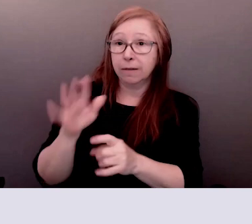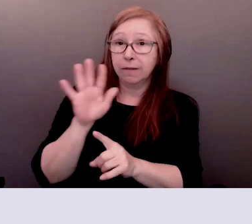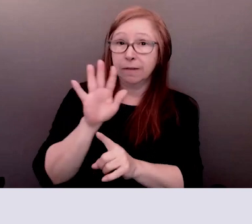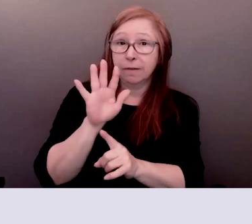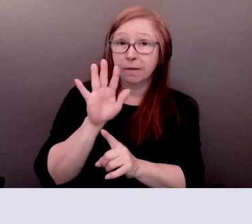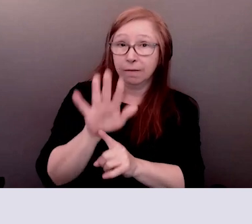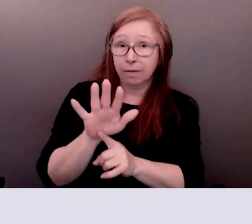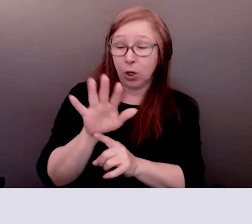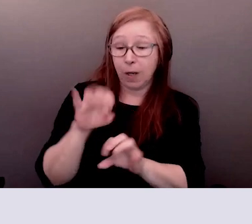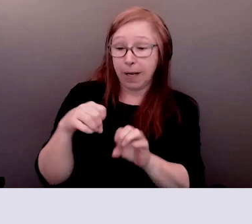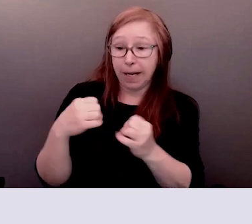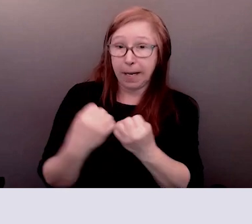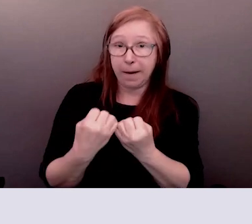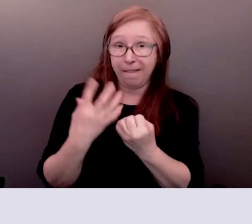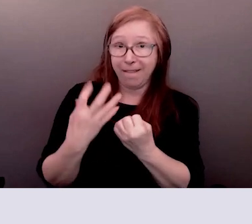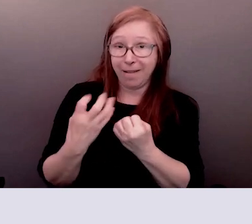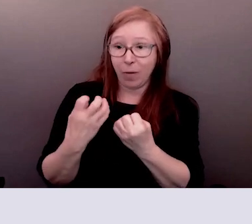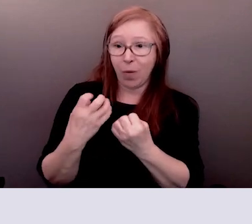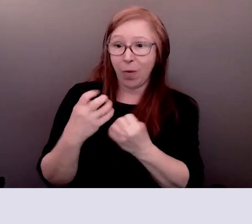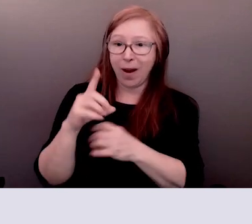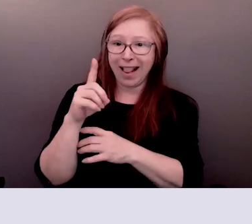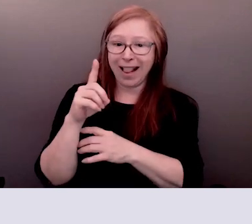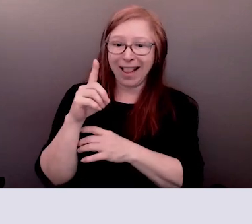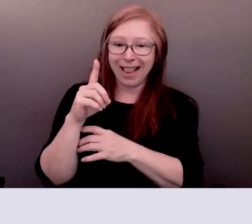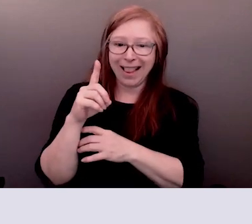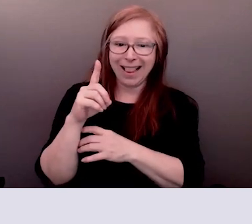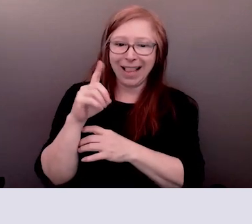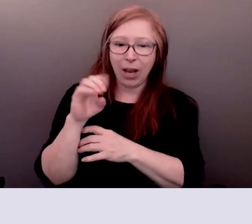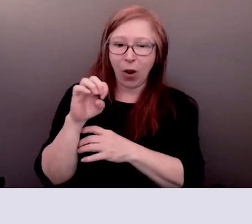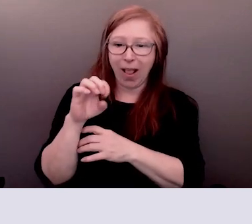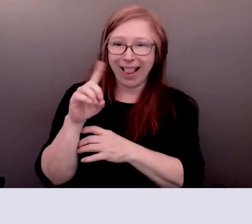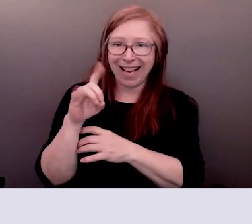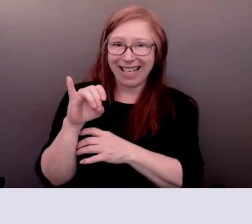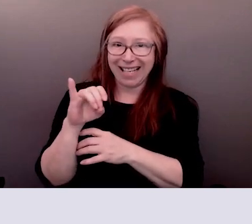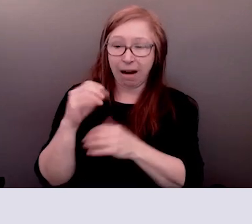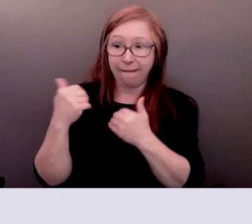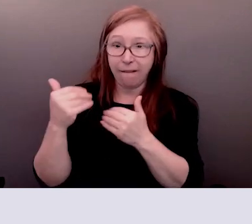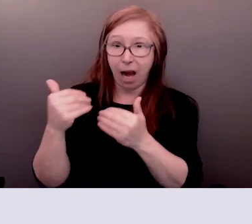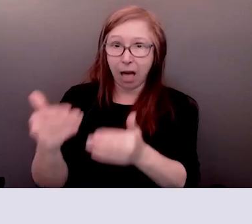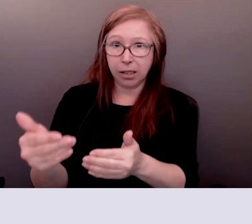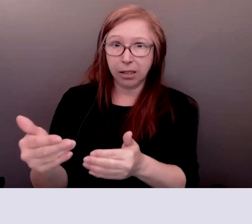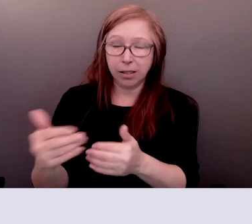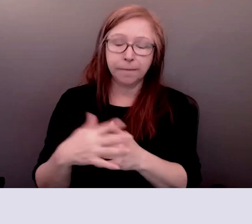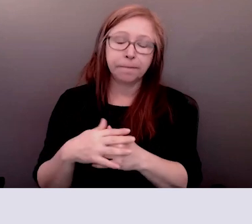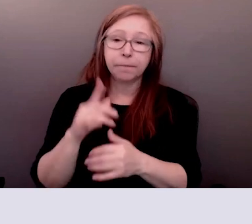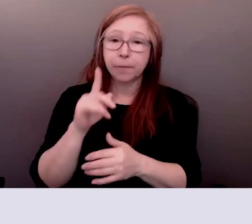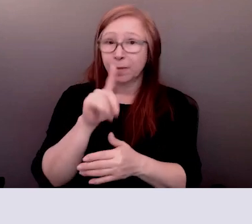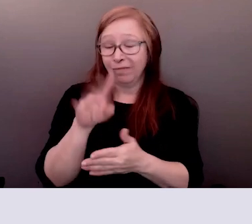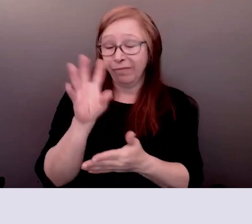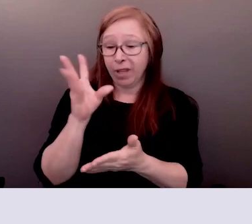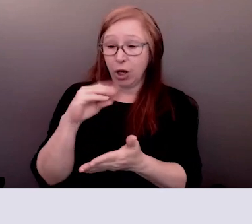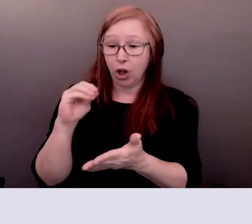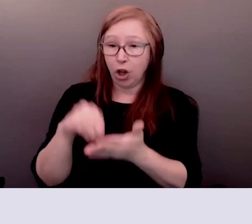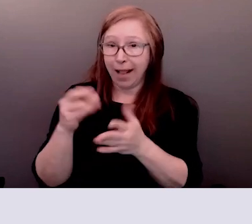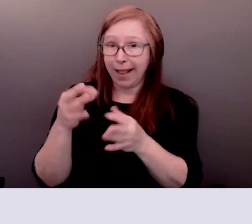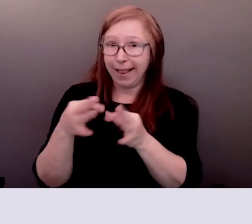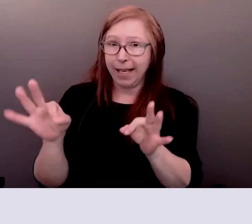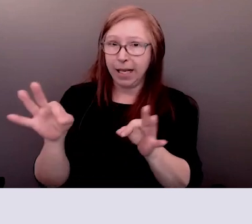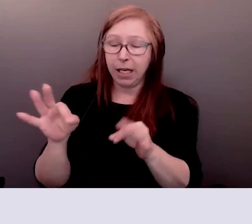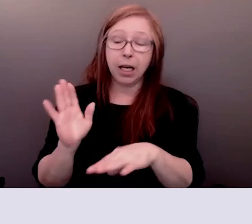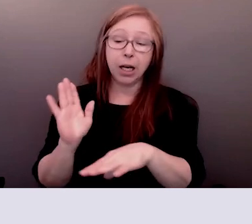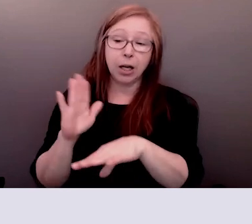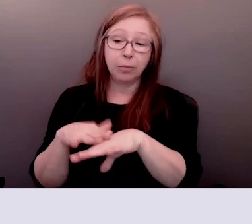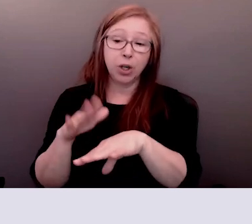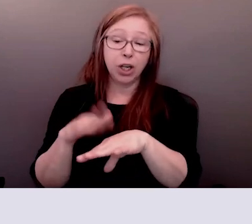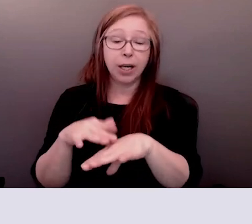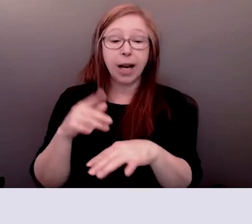ça peut paraître comme dans l'esprit d'égalité je suis par